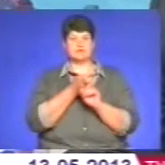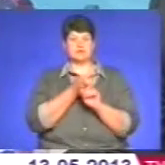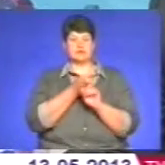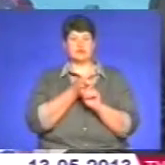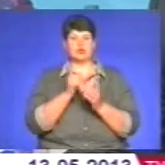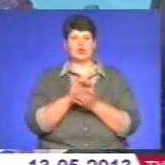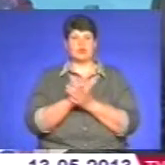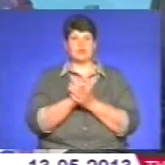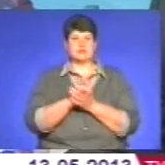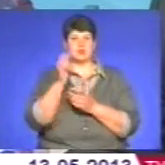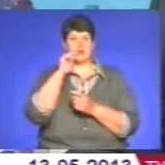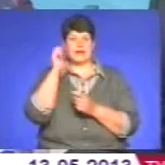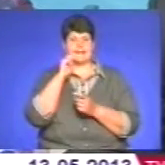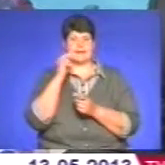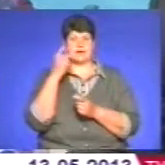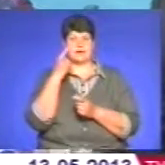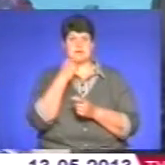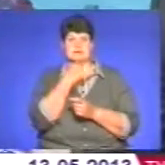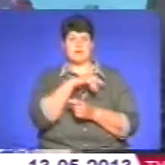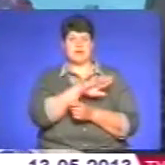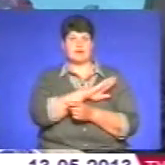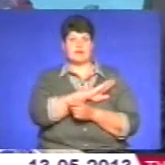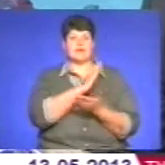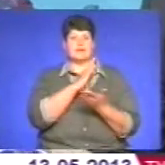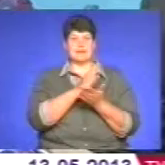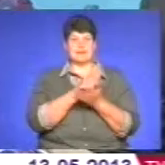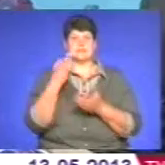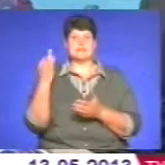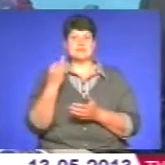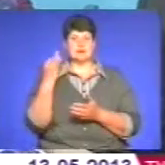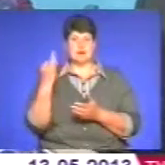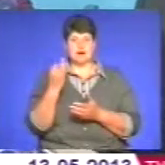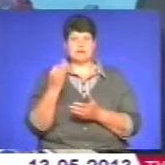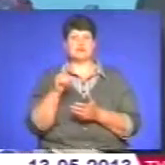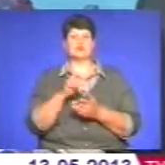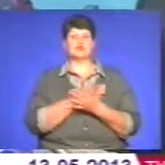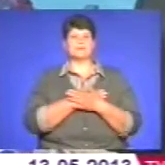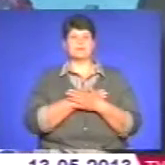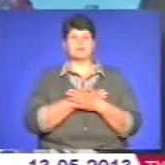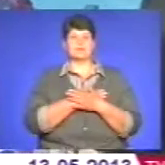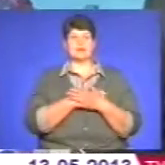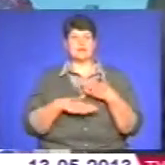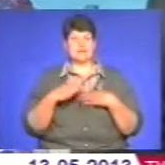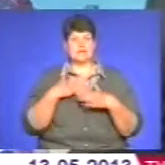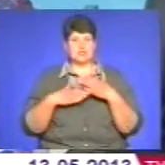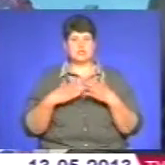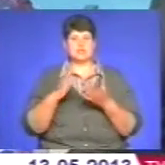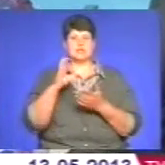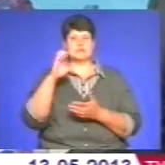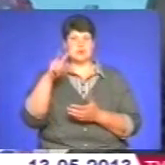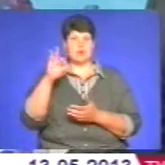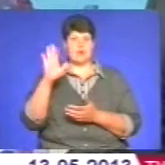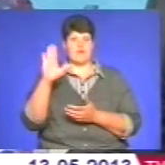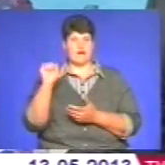товариством України-Іспанія. Є зацікавлення, що тішить, є зацікавлення Словаччини,